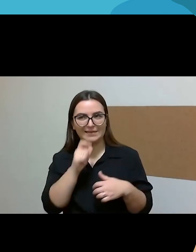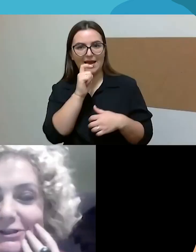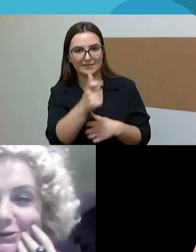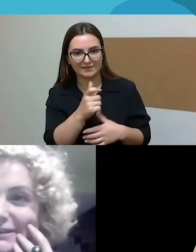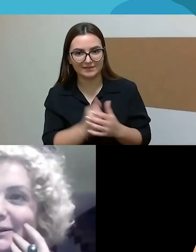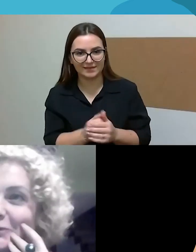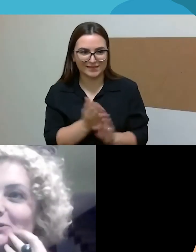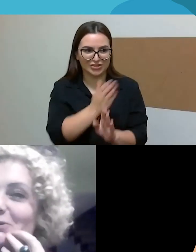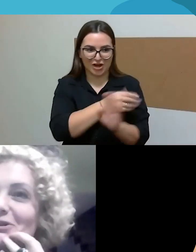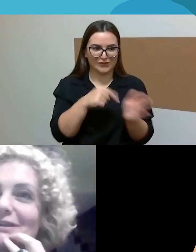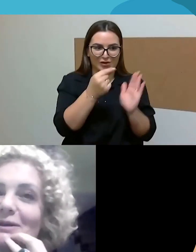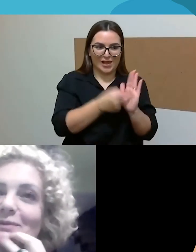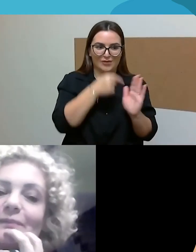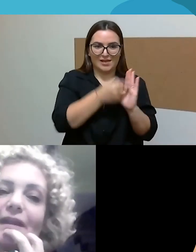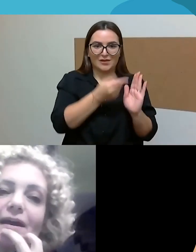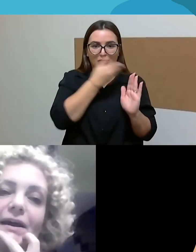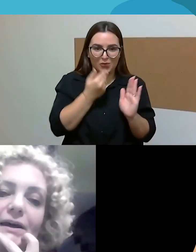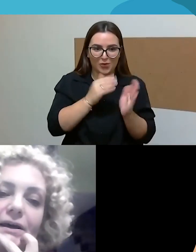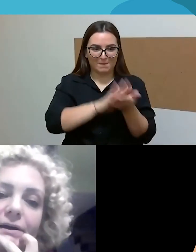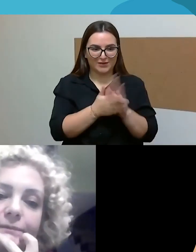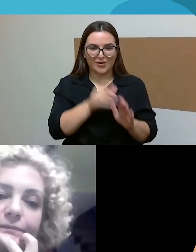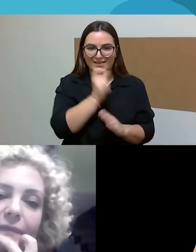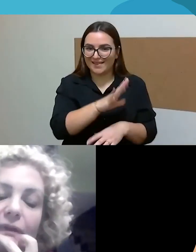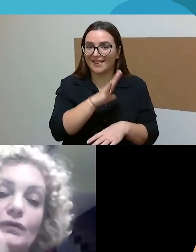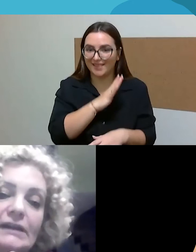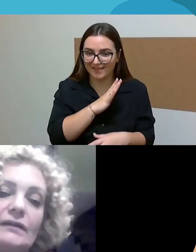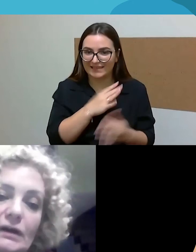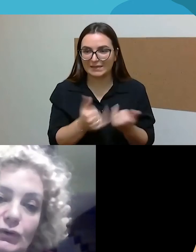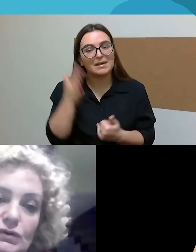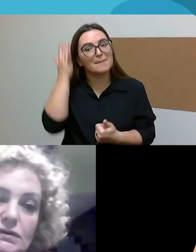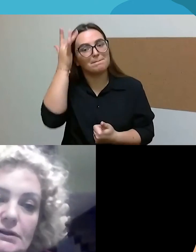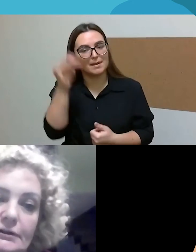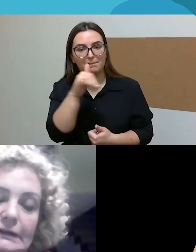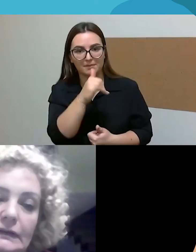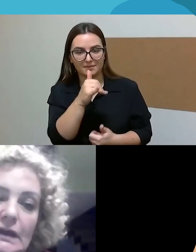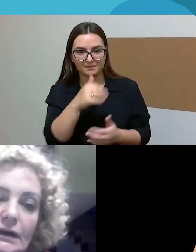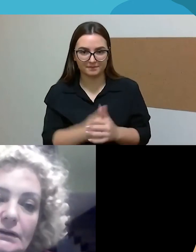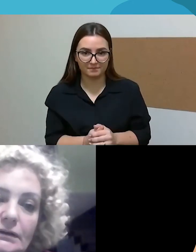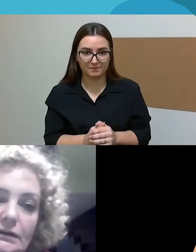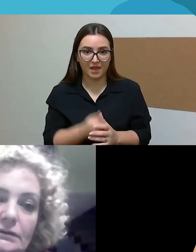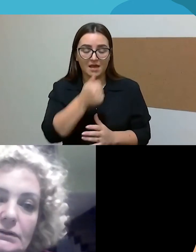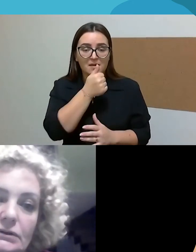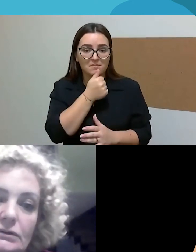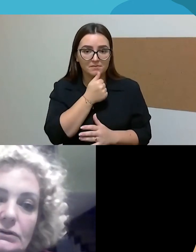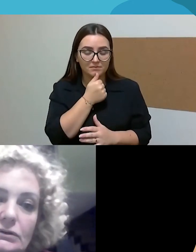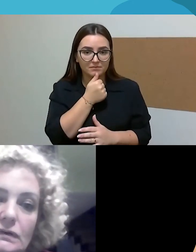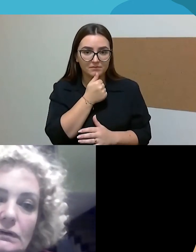tai nežinom, iš anksto tai negalėjom pasiruošti sakymo. Nu, viena vertus tai, kad